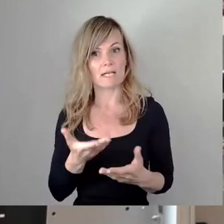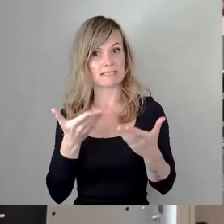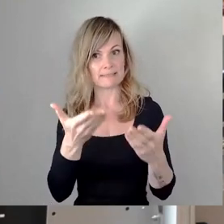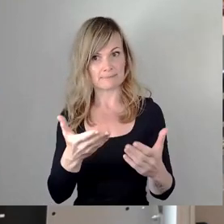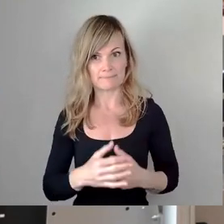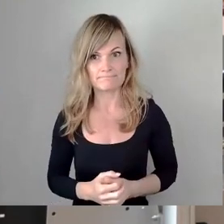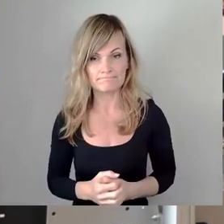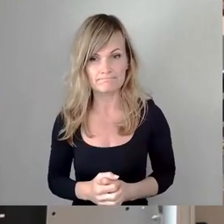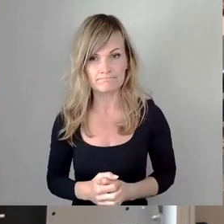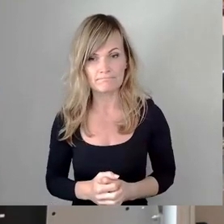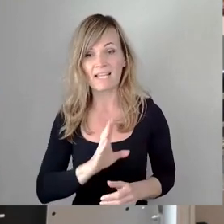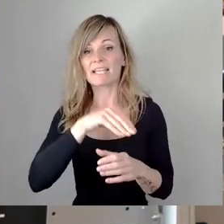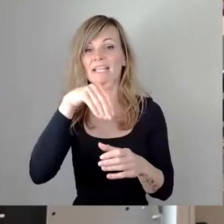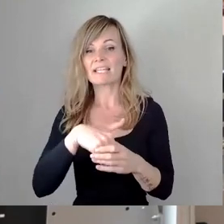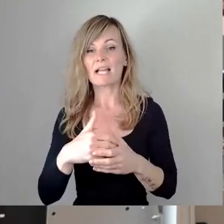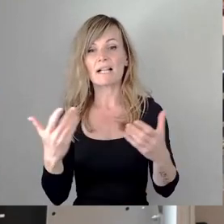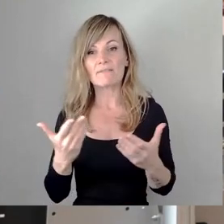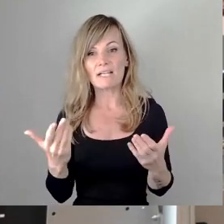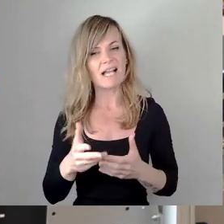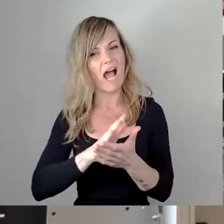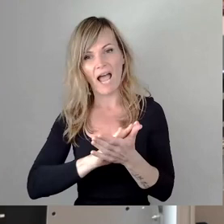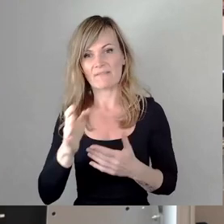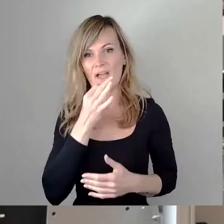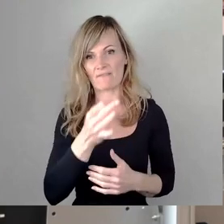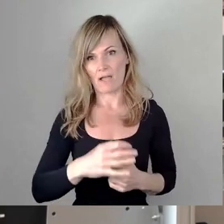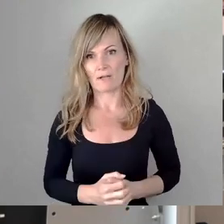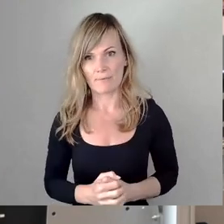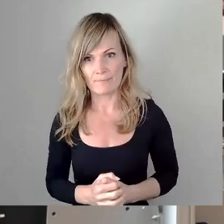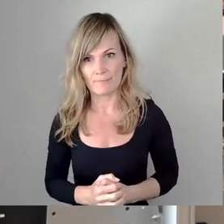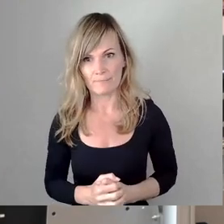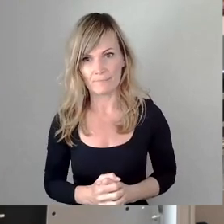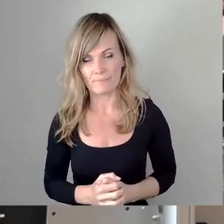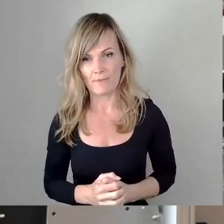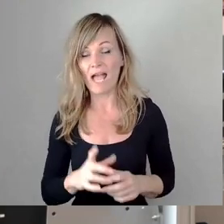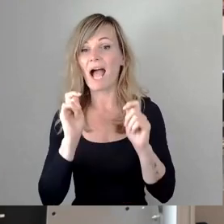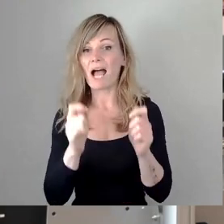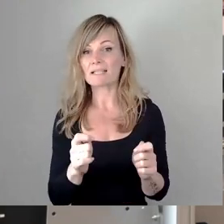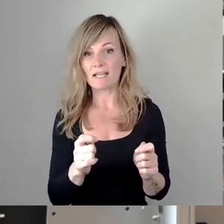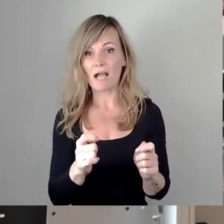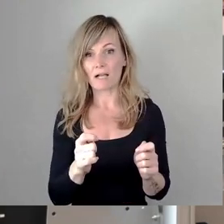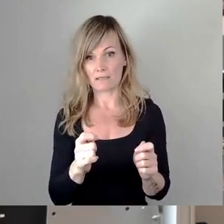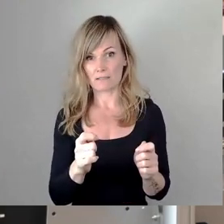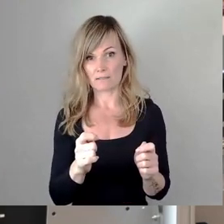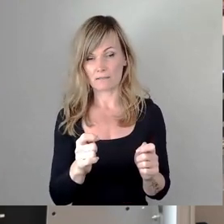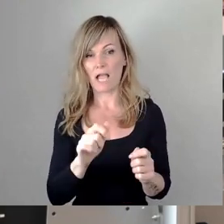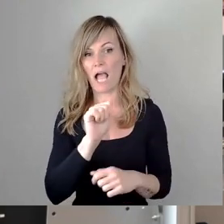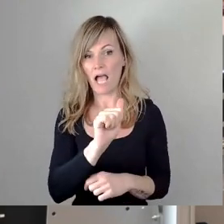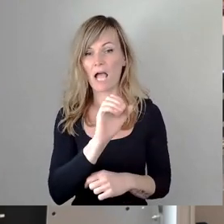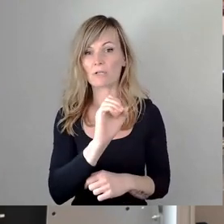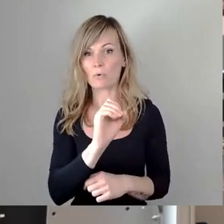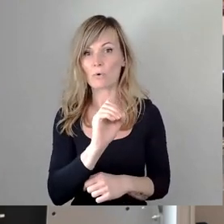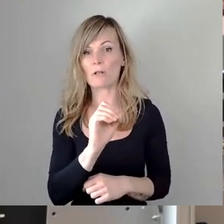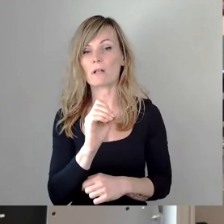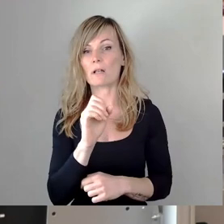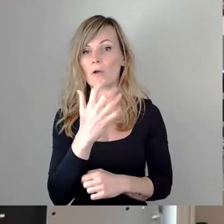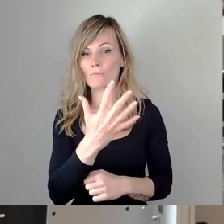beinhaltete eine ganz einfache Frage. Wurde der Antrag A 0552 aus